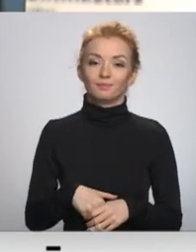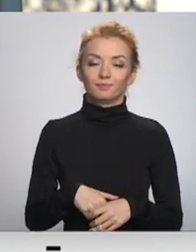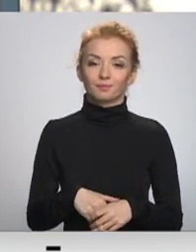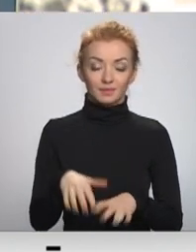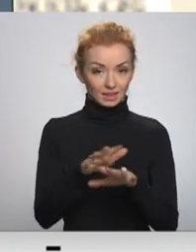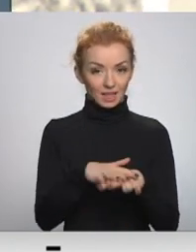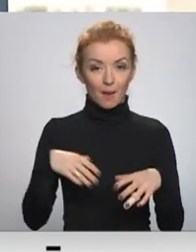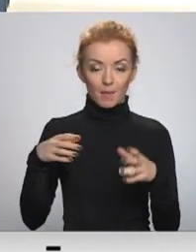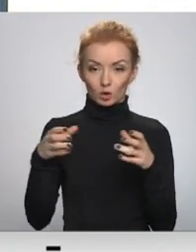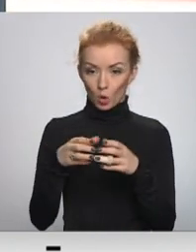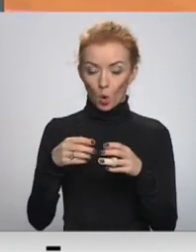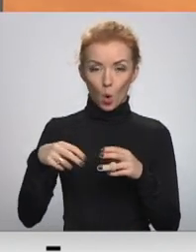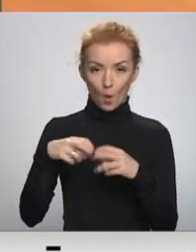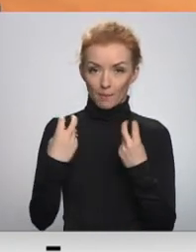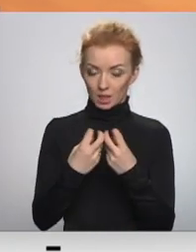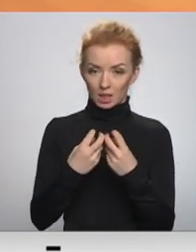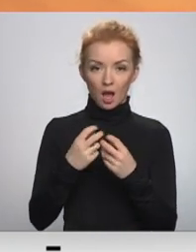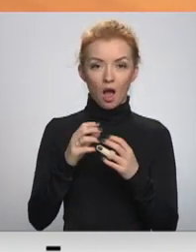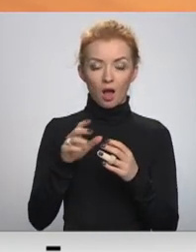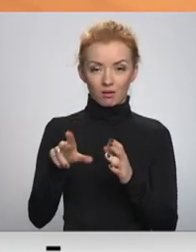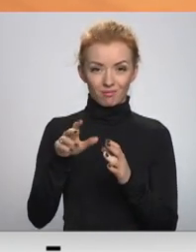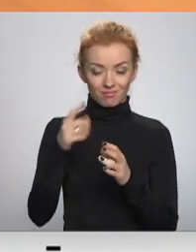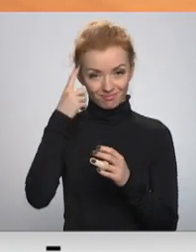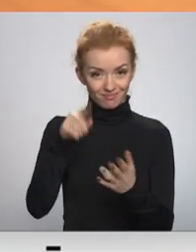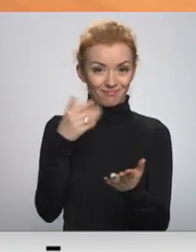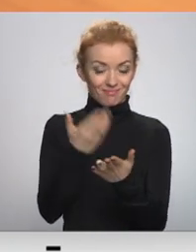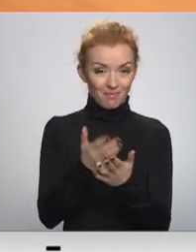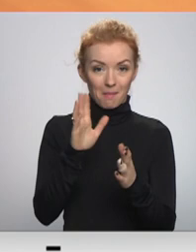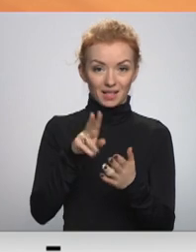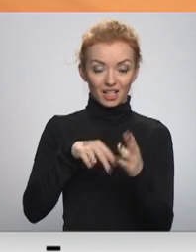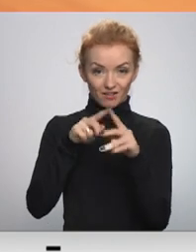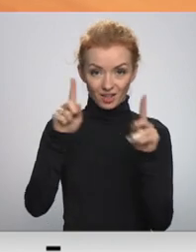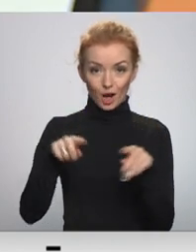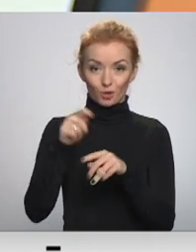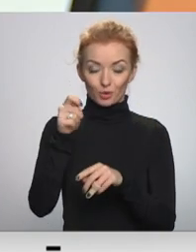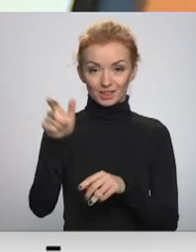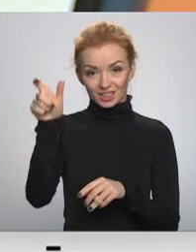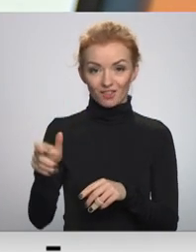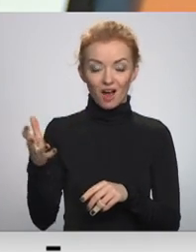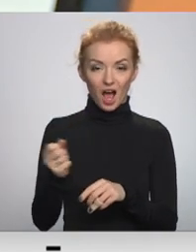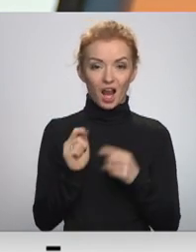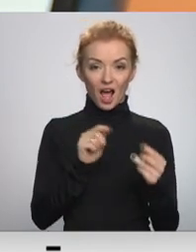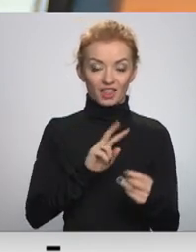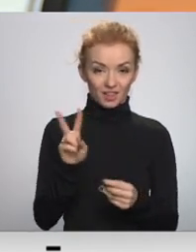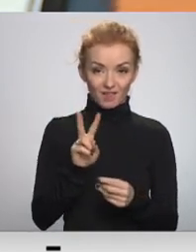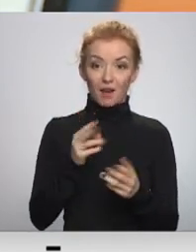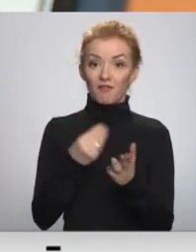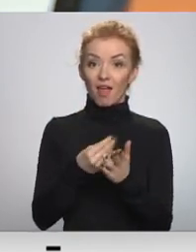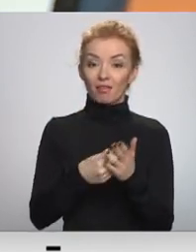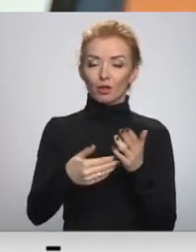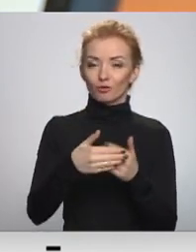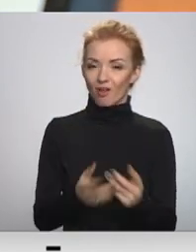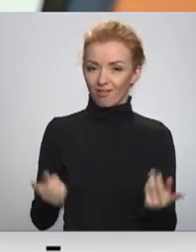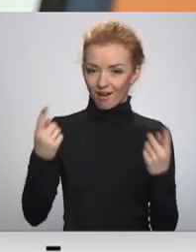komisija vairāk nekā 11 tūkstoši vēlēto iniciatīvu par certifikātu piešķiršanu cilvēkiem ar antivielām vērtēs jau tuvākajā